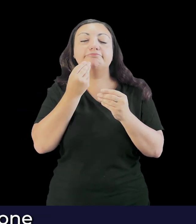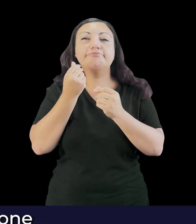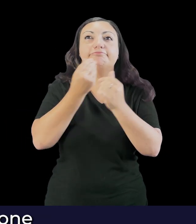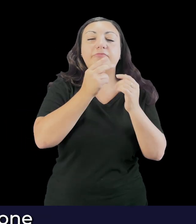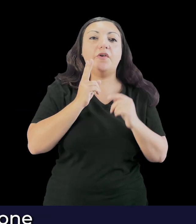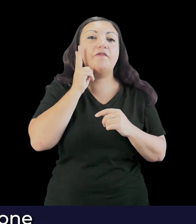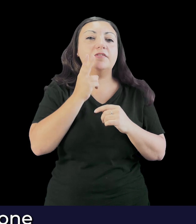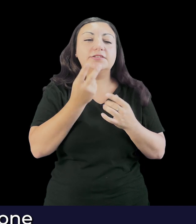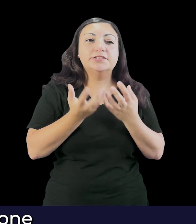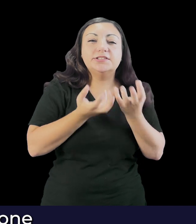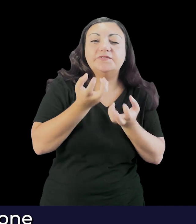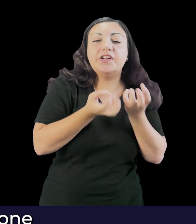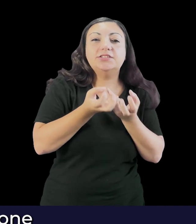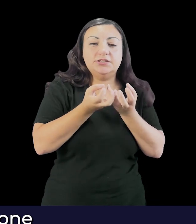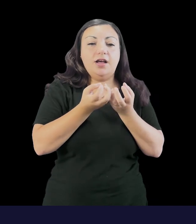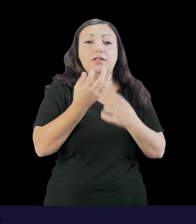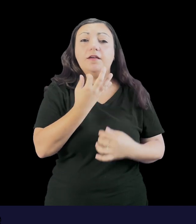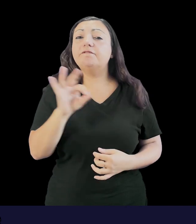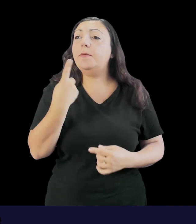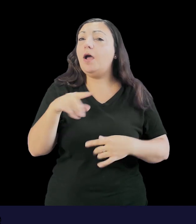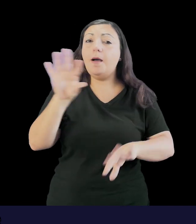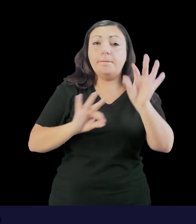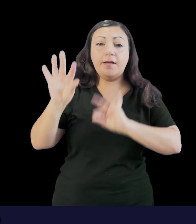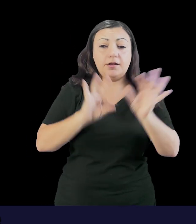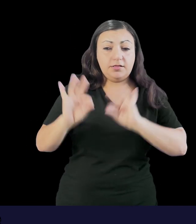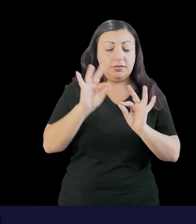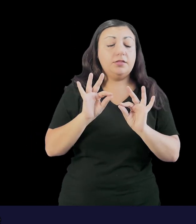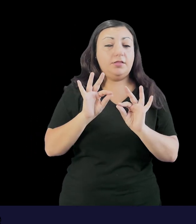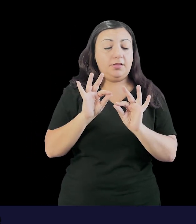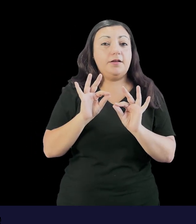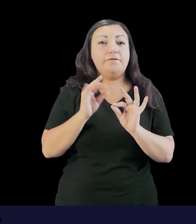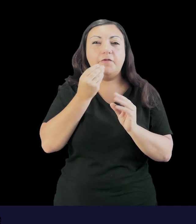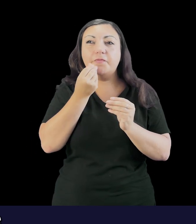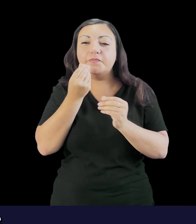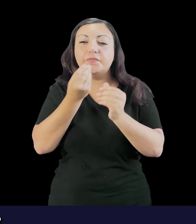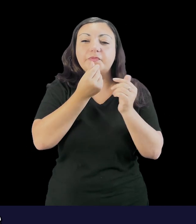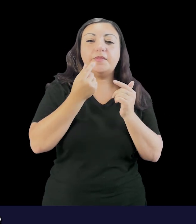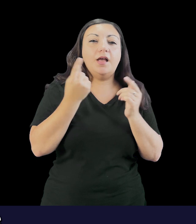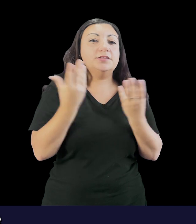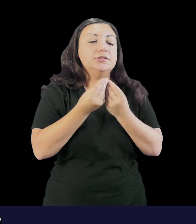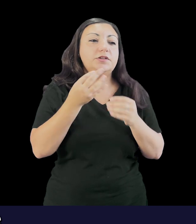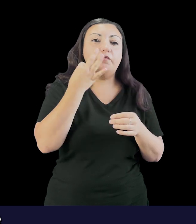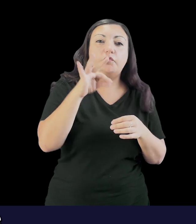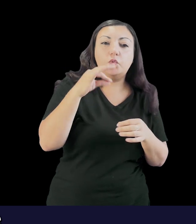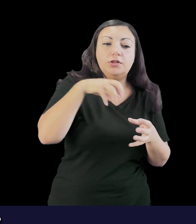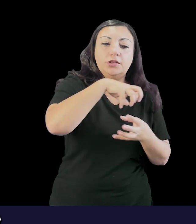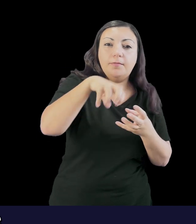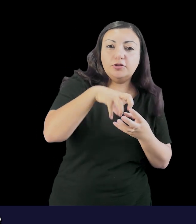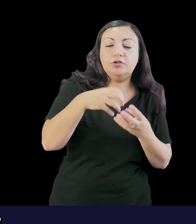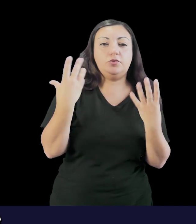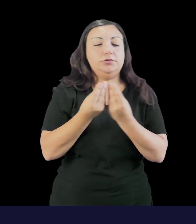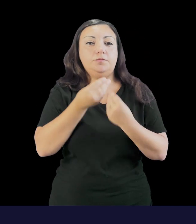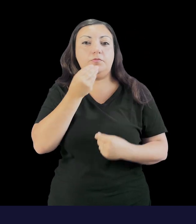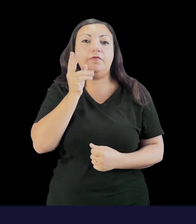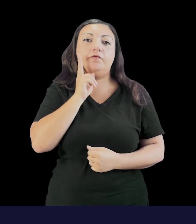c'è in versione frizzante e versione passita. versione frizzante è molto divertente anche come aperitivo per accompagnare le dolce alla frutta, delle macedonie